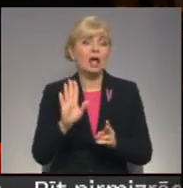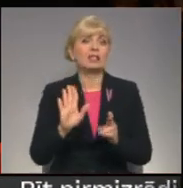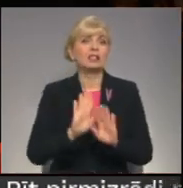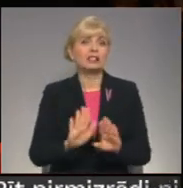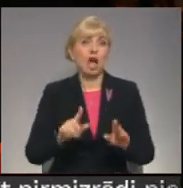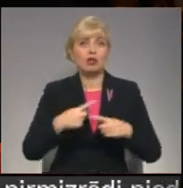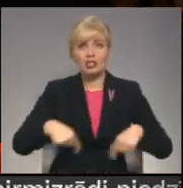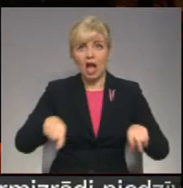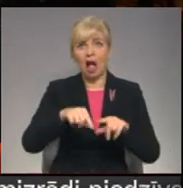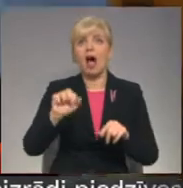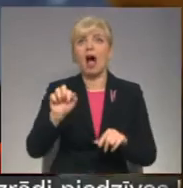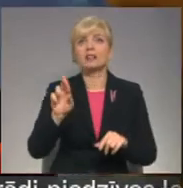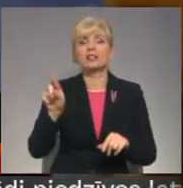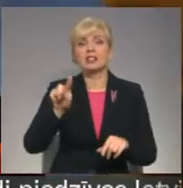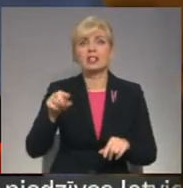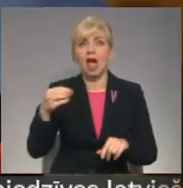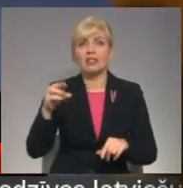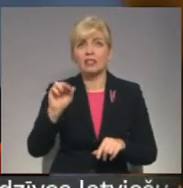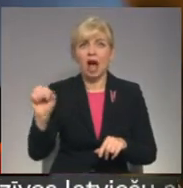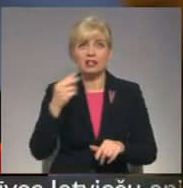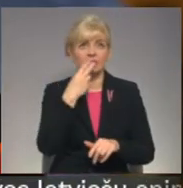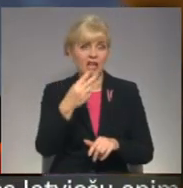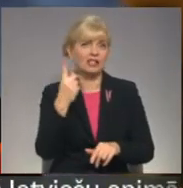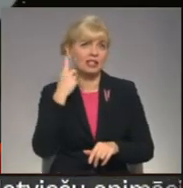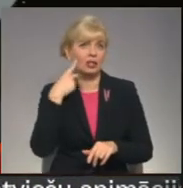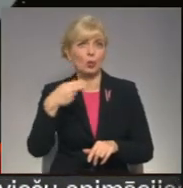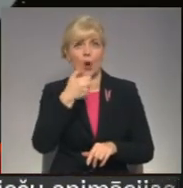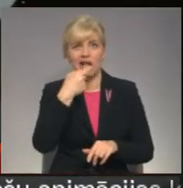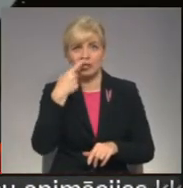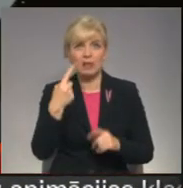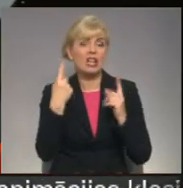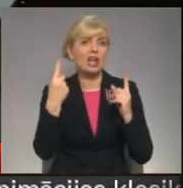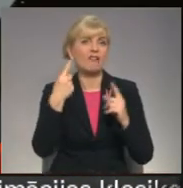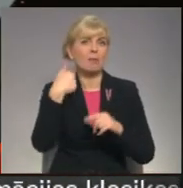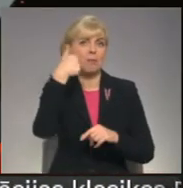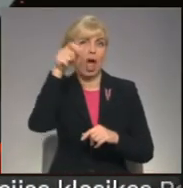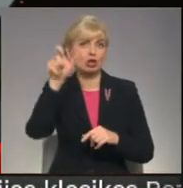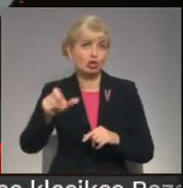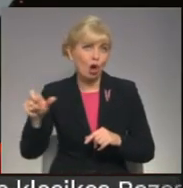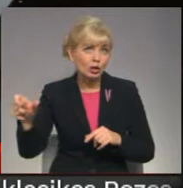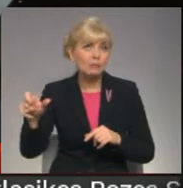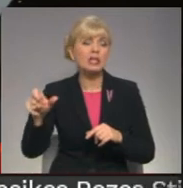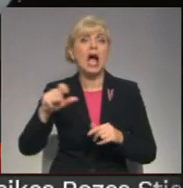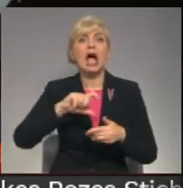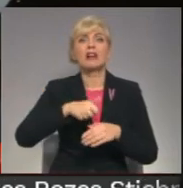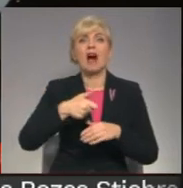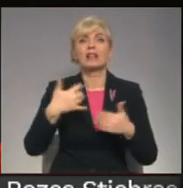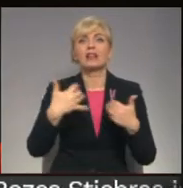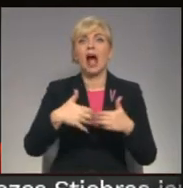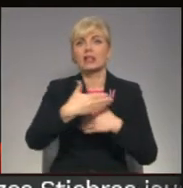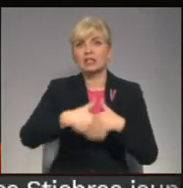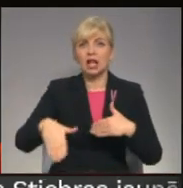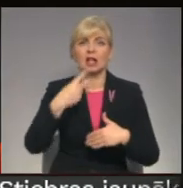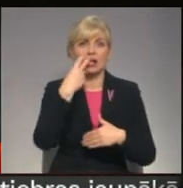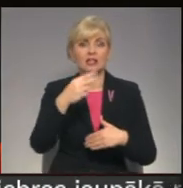ievērojumākās personības. Savukārt, radošajā kvartālā Tallinsielā būs skatāms mākslinieka Valdumāra Johanssona veikums, dokumentējot